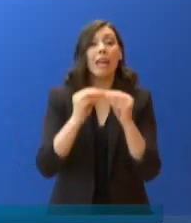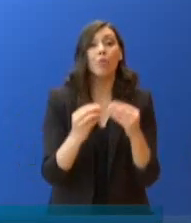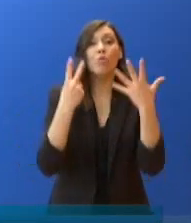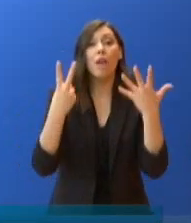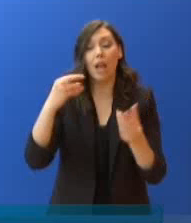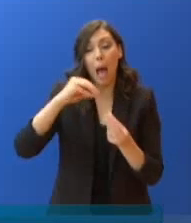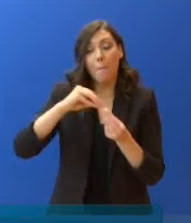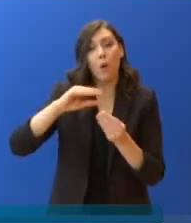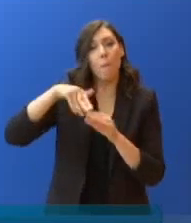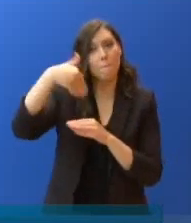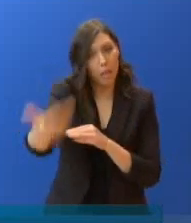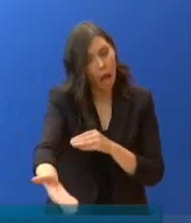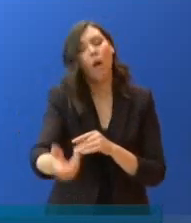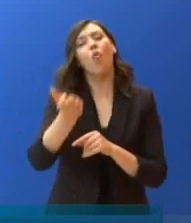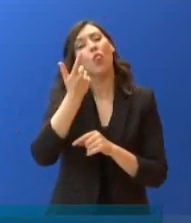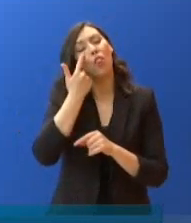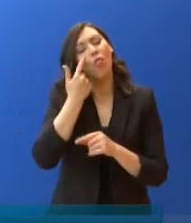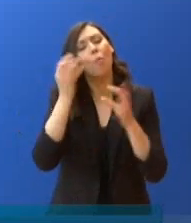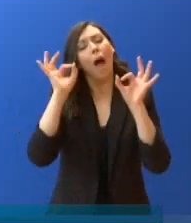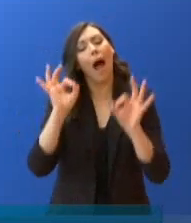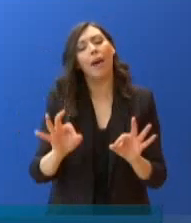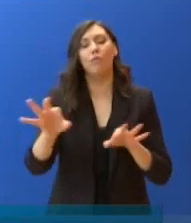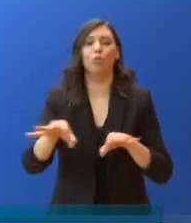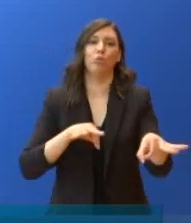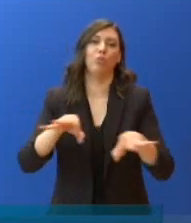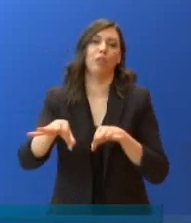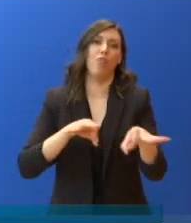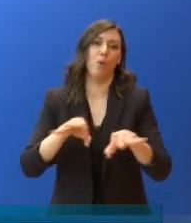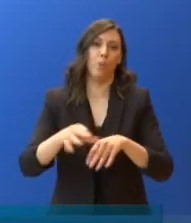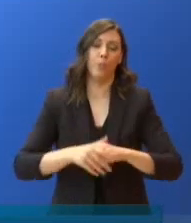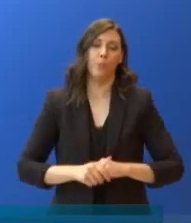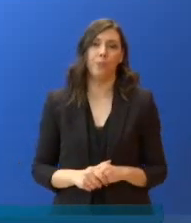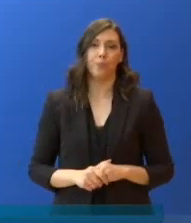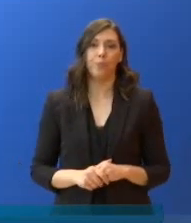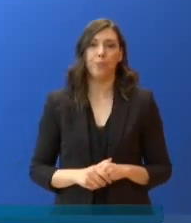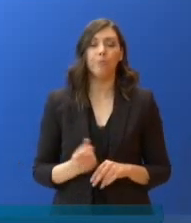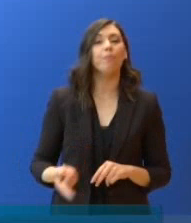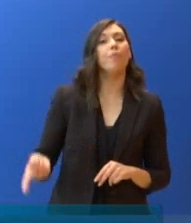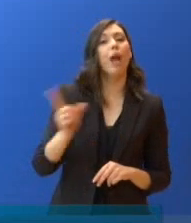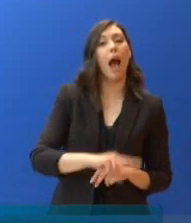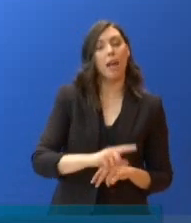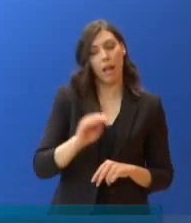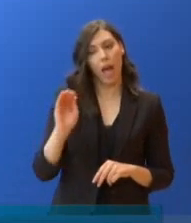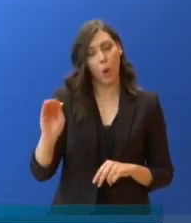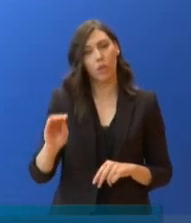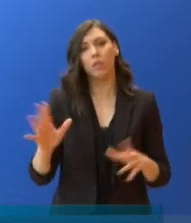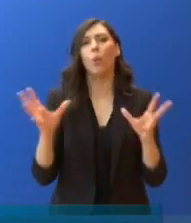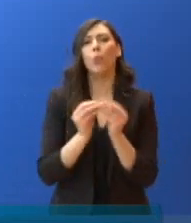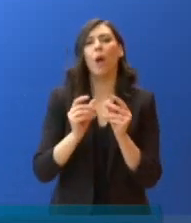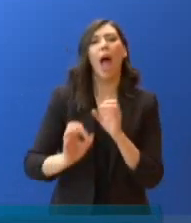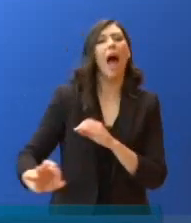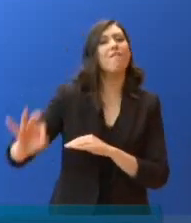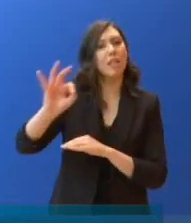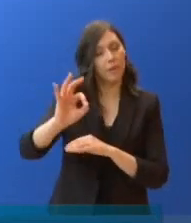Έλληνες να αντιληφθούν πώς θα ξεδιπλωθεί αυτό το στρατηγικό σχέδιο μετάβασης. Ο κύριος Κώστας Αβόπουλος από την Αυγή. Η